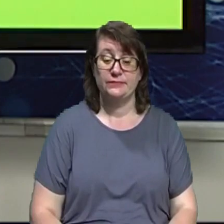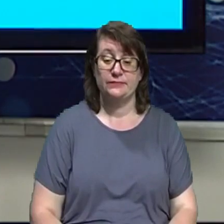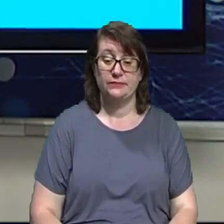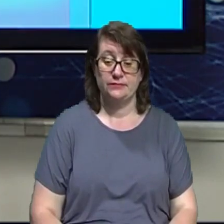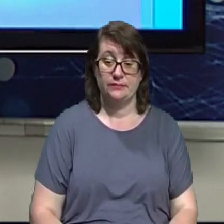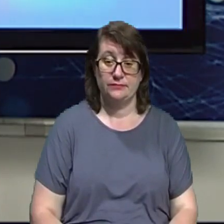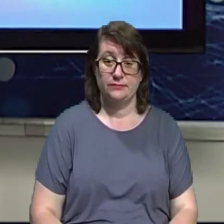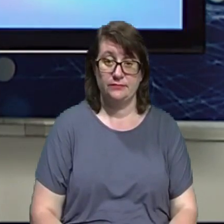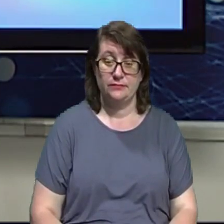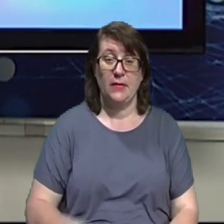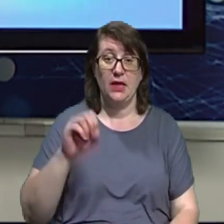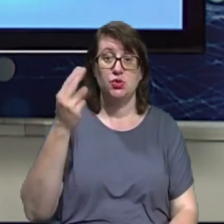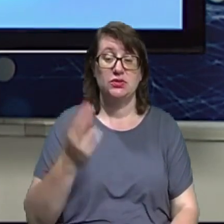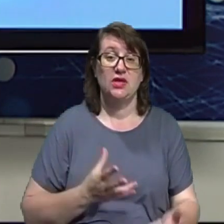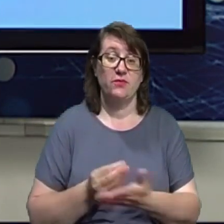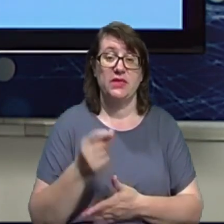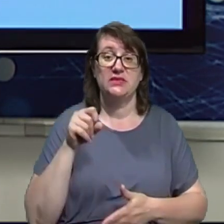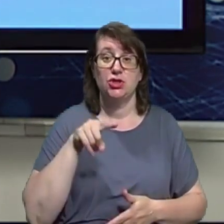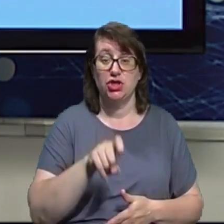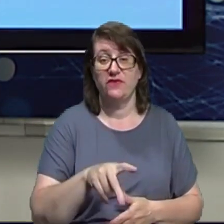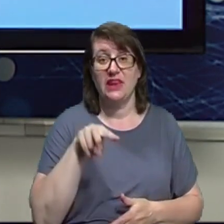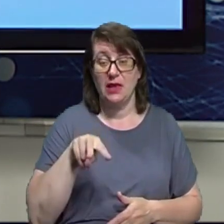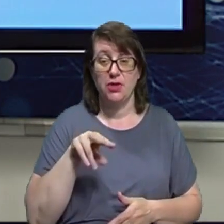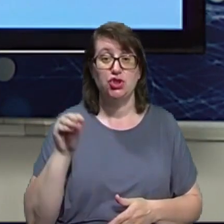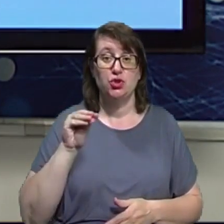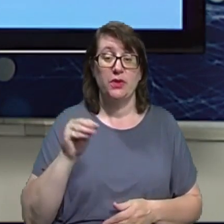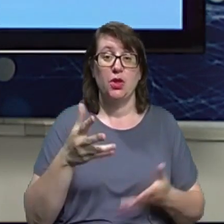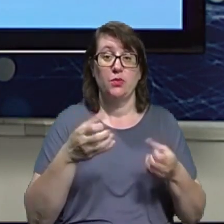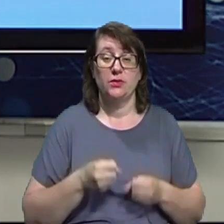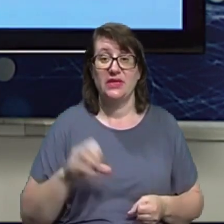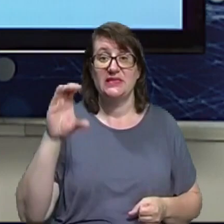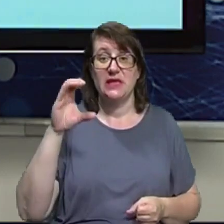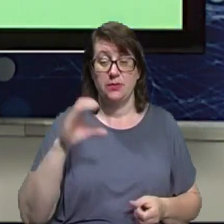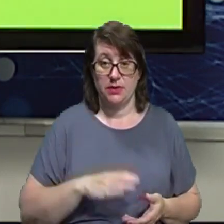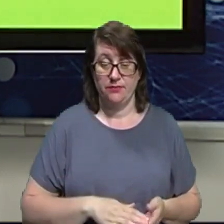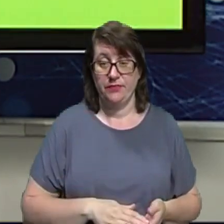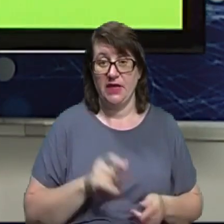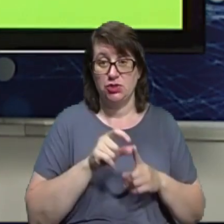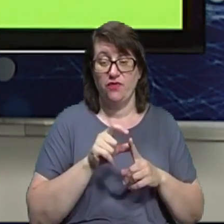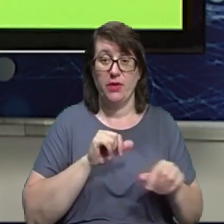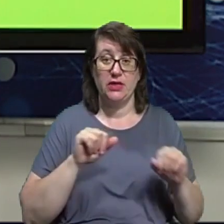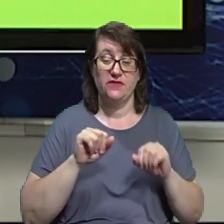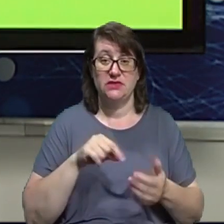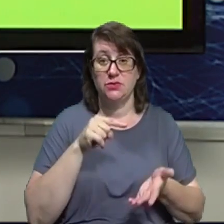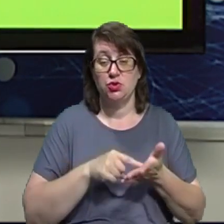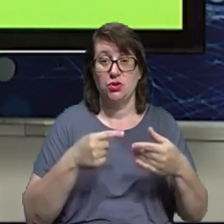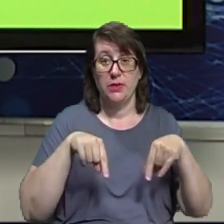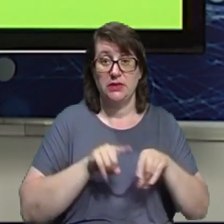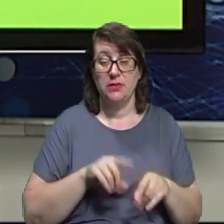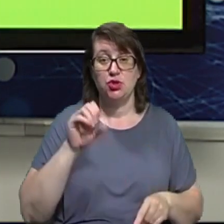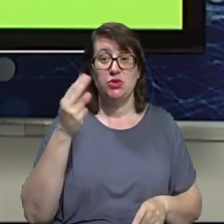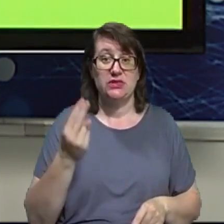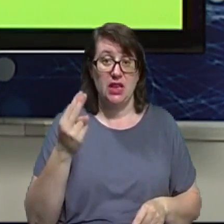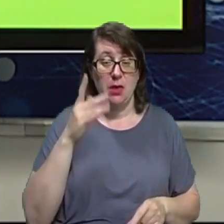Соціальні виплати за червень та липень житомиряни отримують у серпні. За словами керівниці міського департаменту соціальної політики